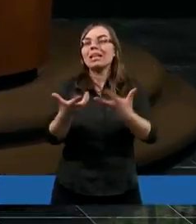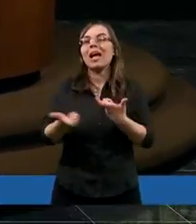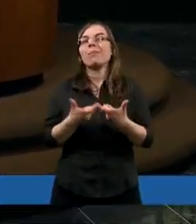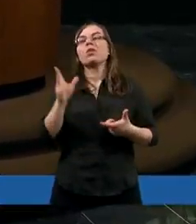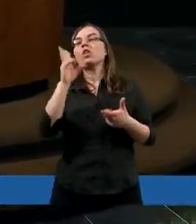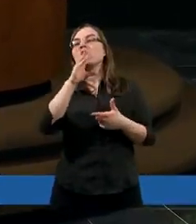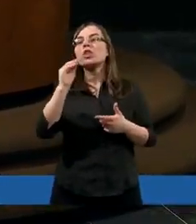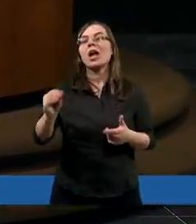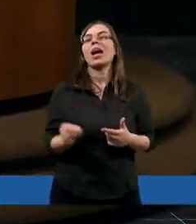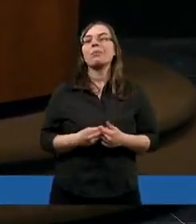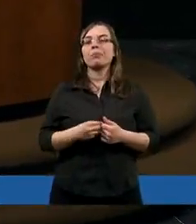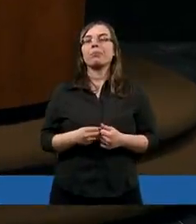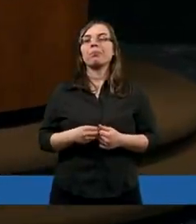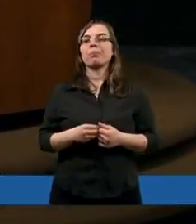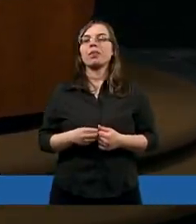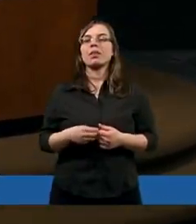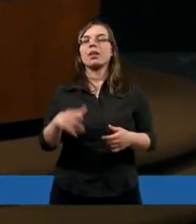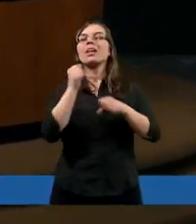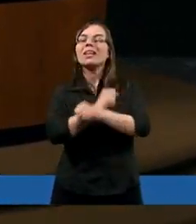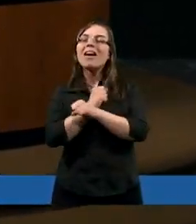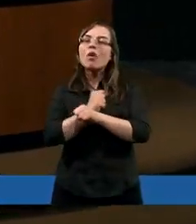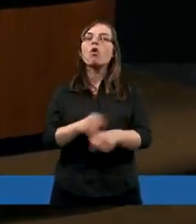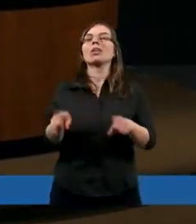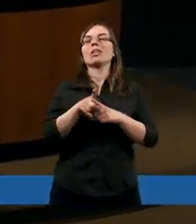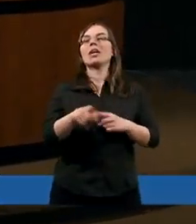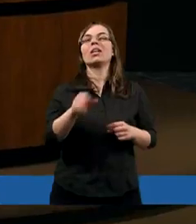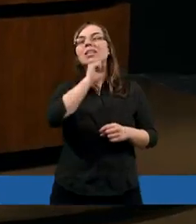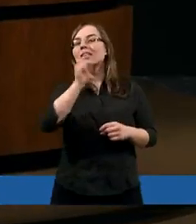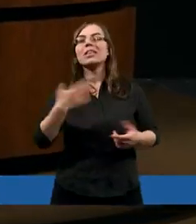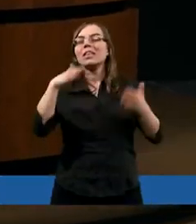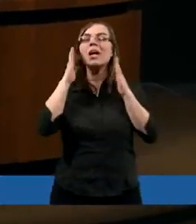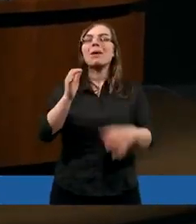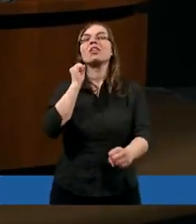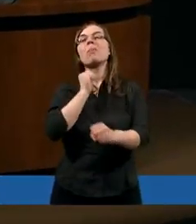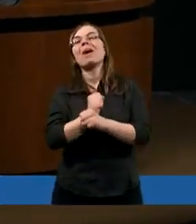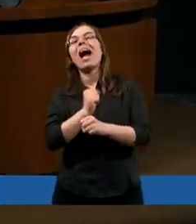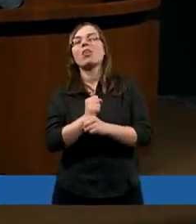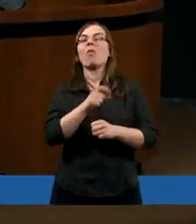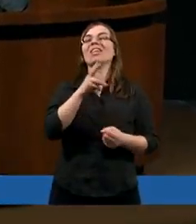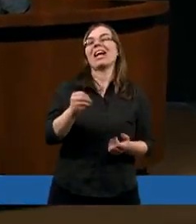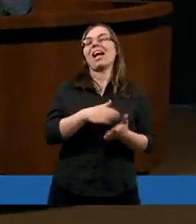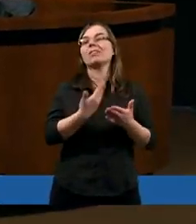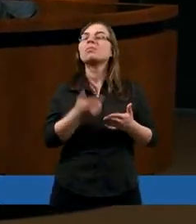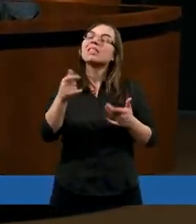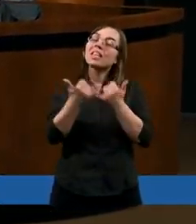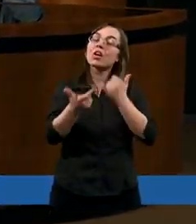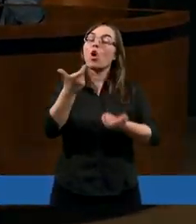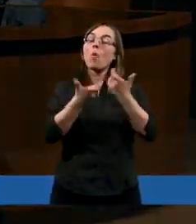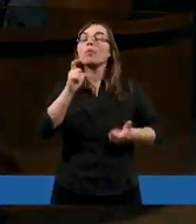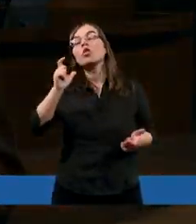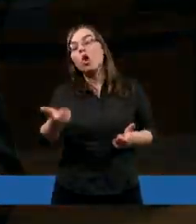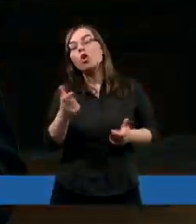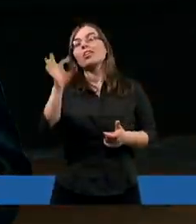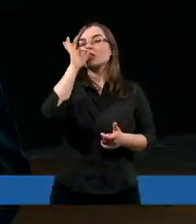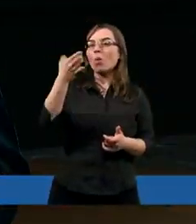z niewolnika nigdy nie będzie pracownika. Więc jeśli robimy coś